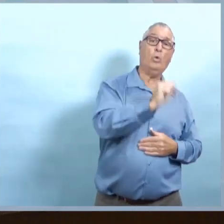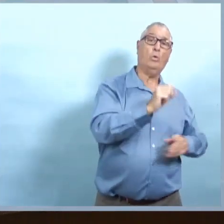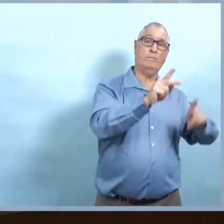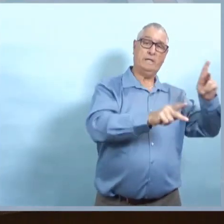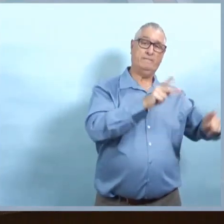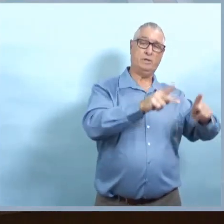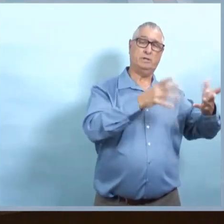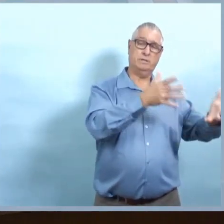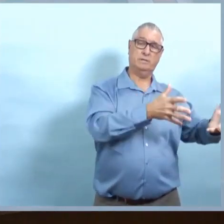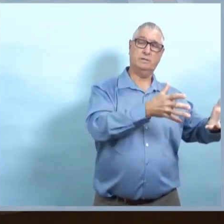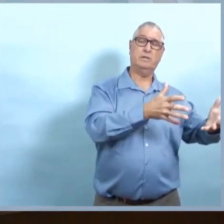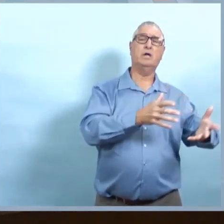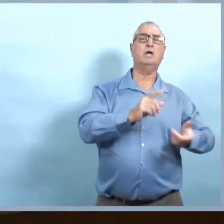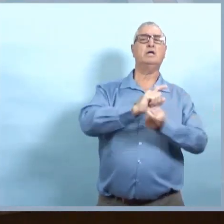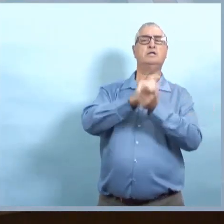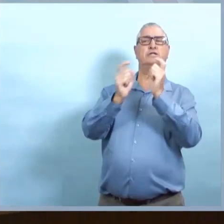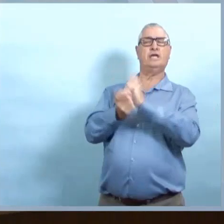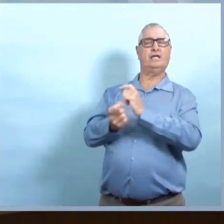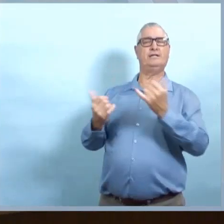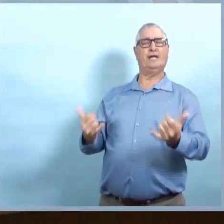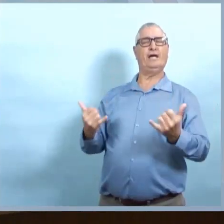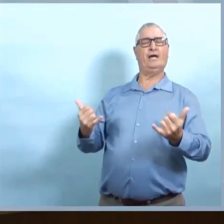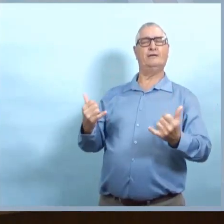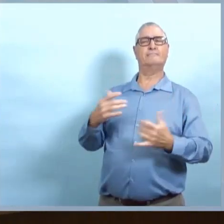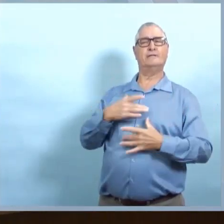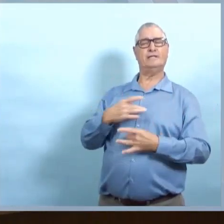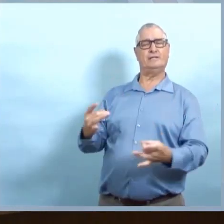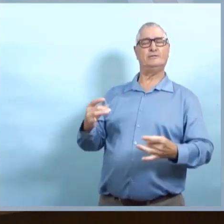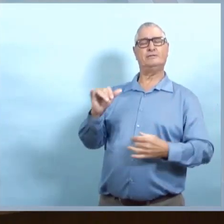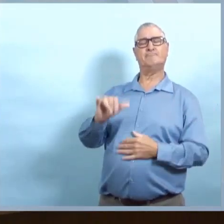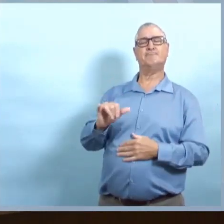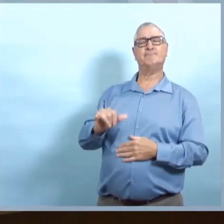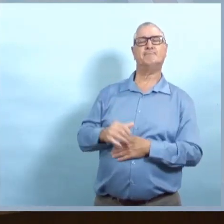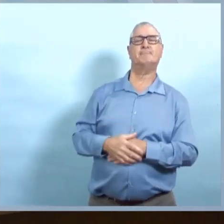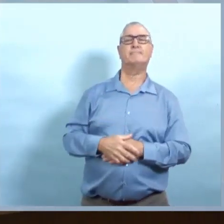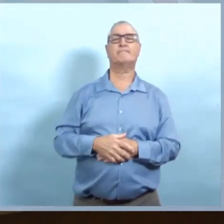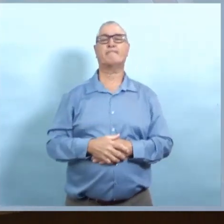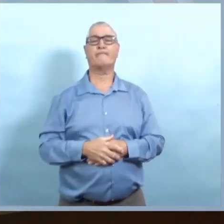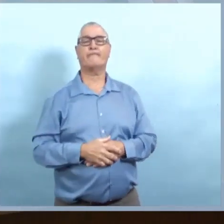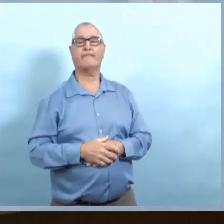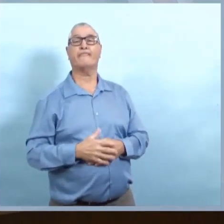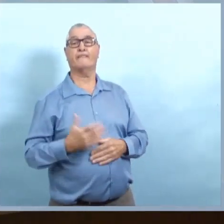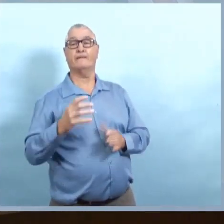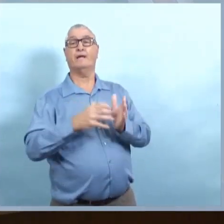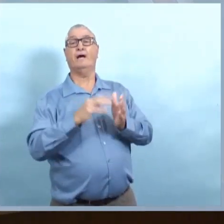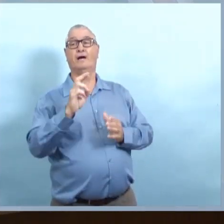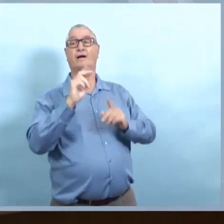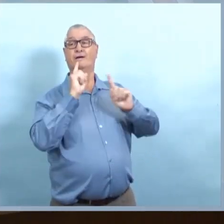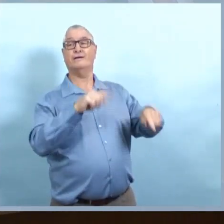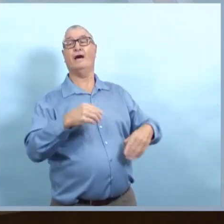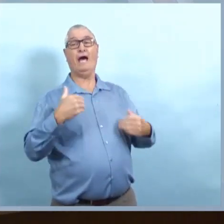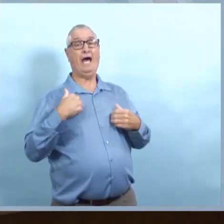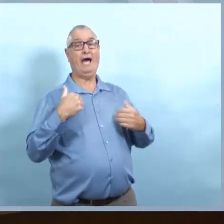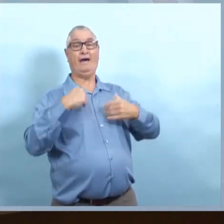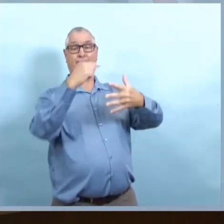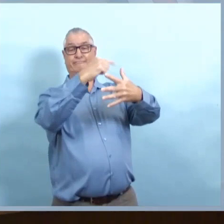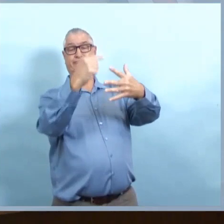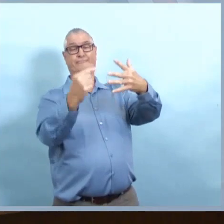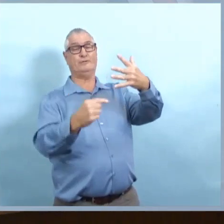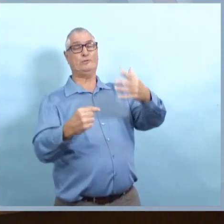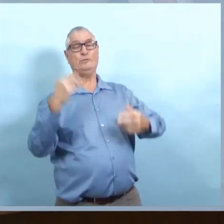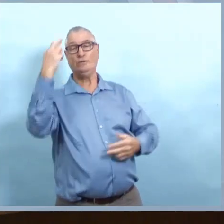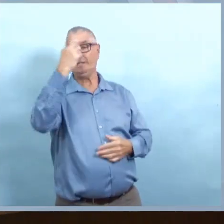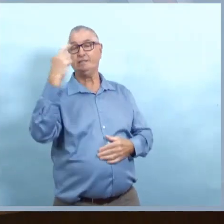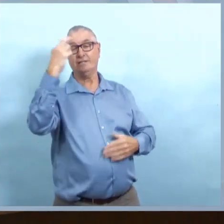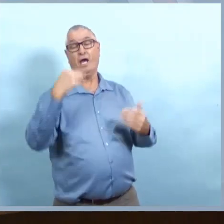Winnipeg et le Manitoba ressemblent aux autres endroits où les gens à risque sont plus jeunes?